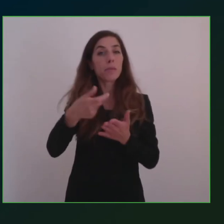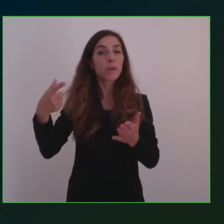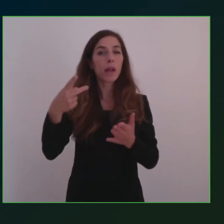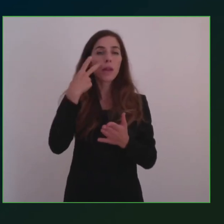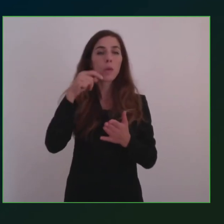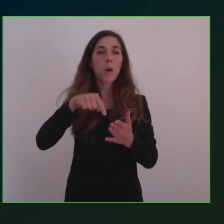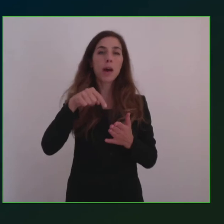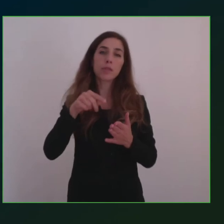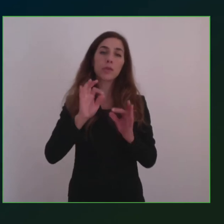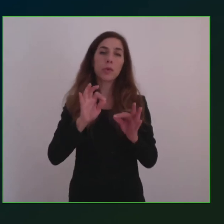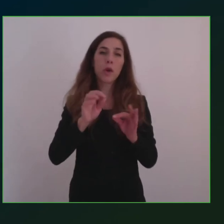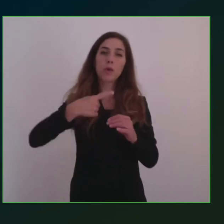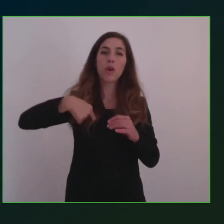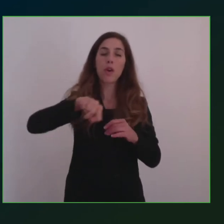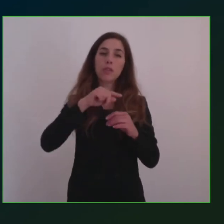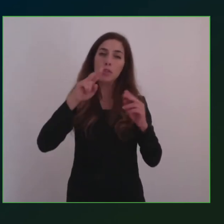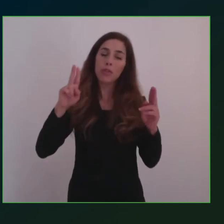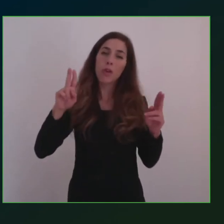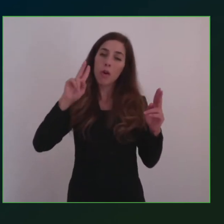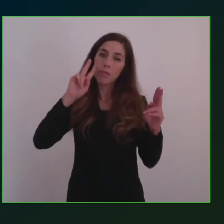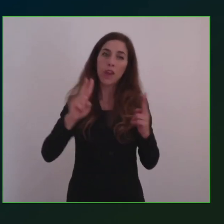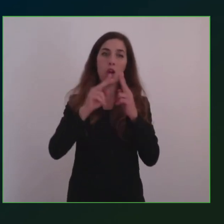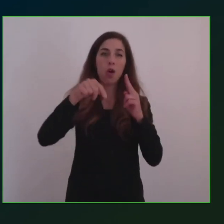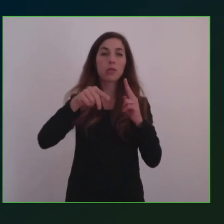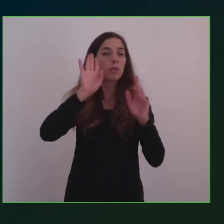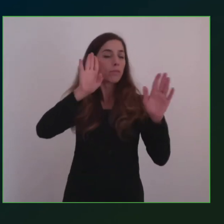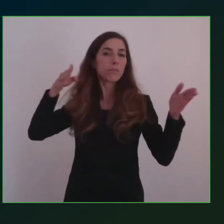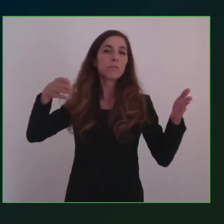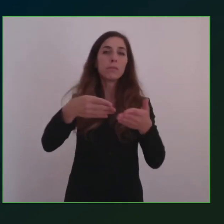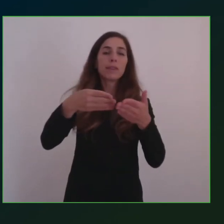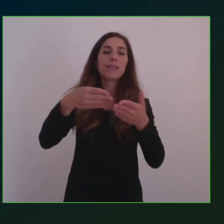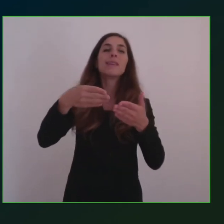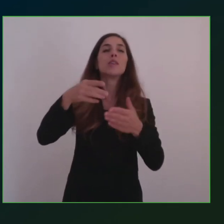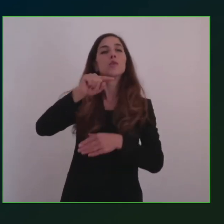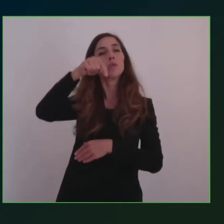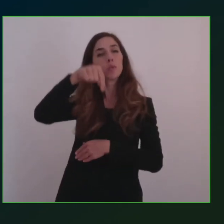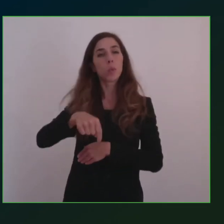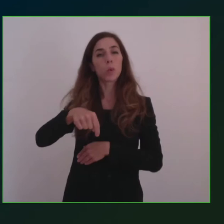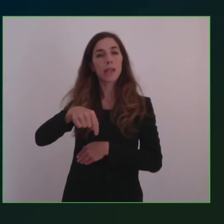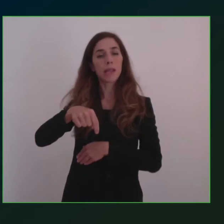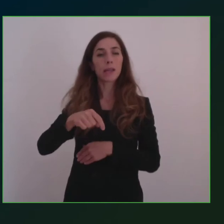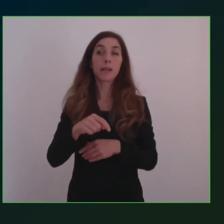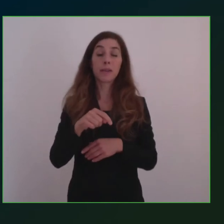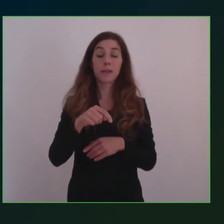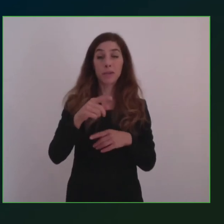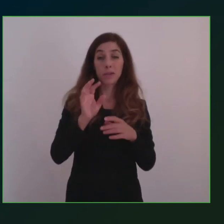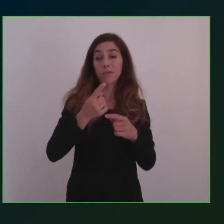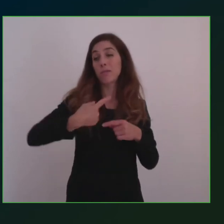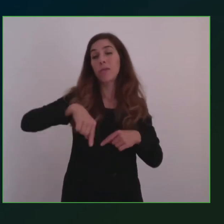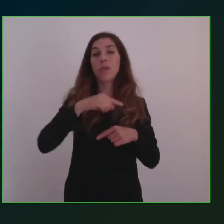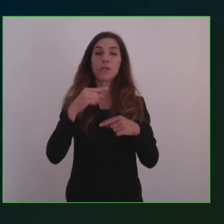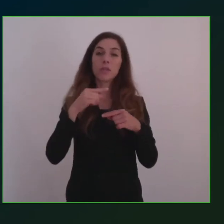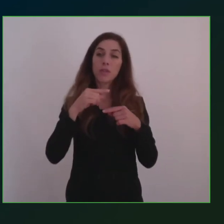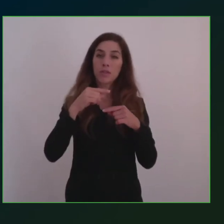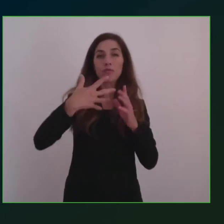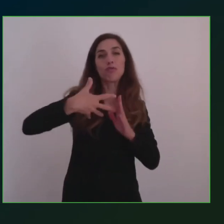Sud. Forum PR Sud è una delle tre manifestazioni che sono all'interno di questa nostra kermesse di cinque